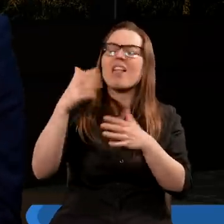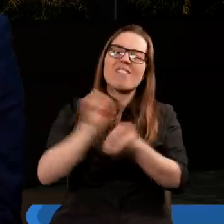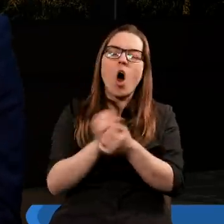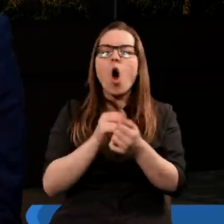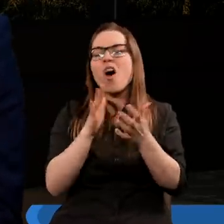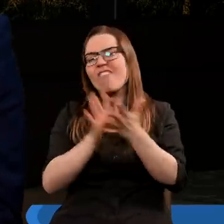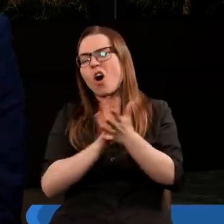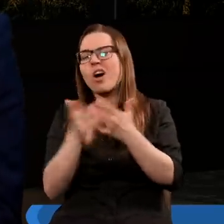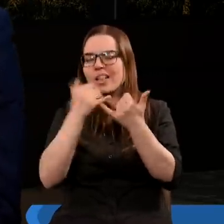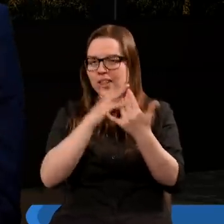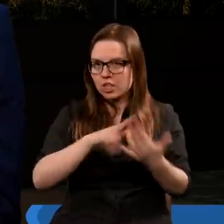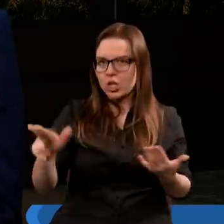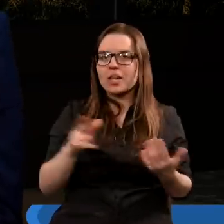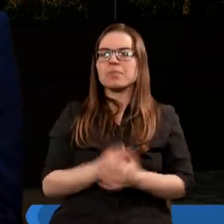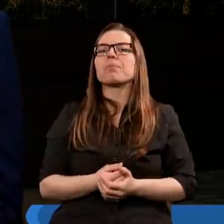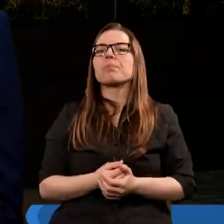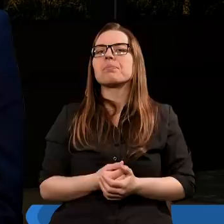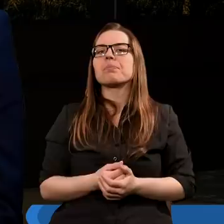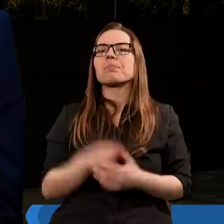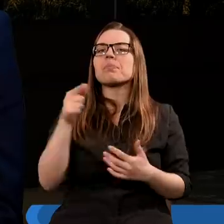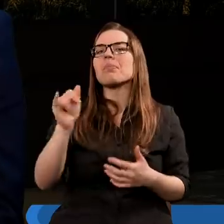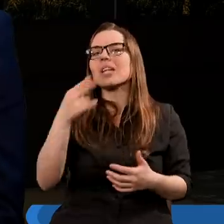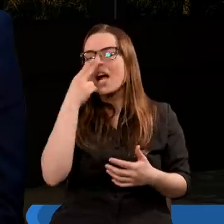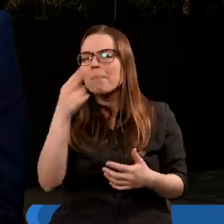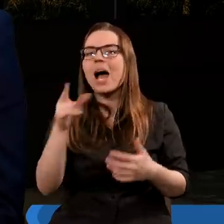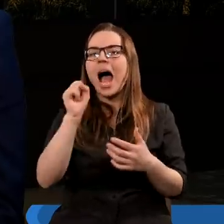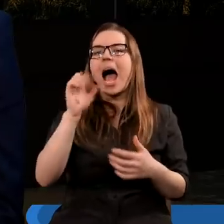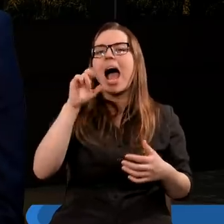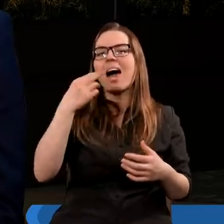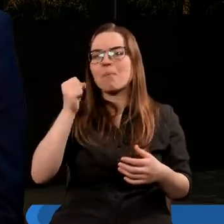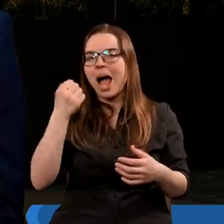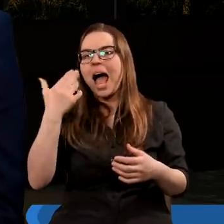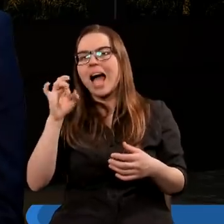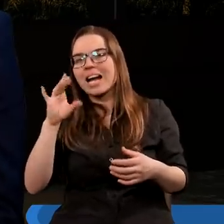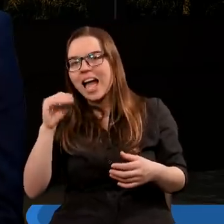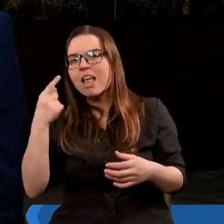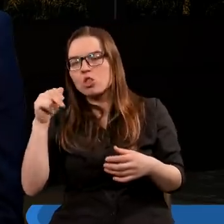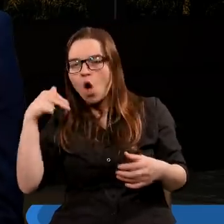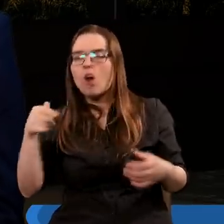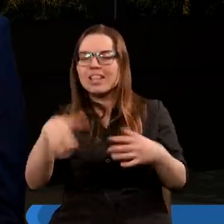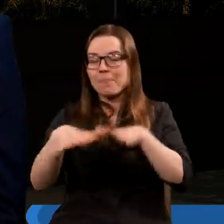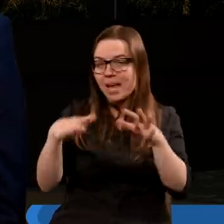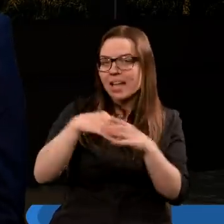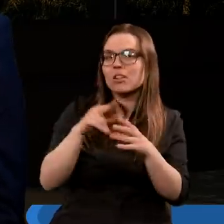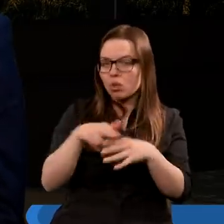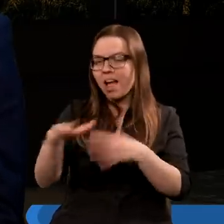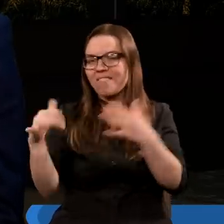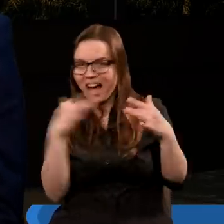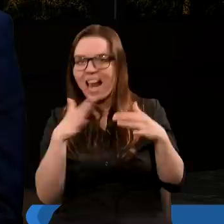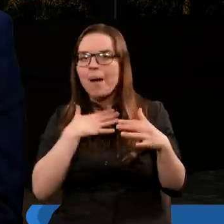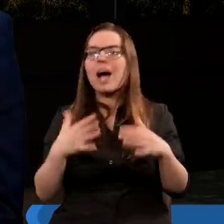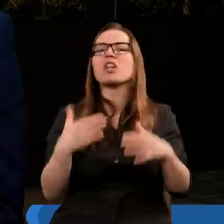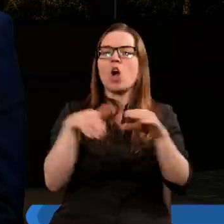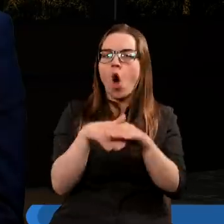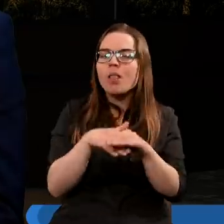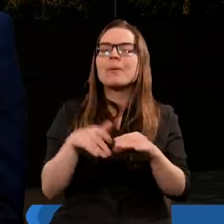jakichś, nawet i tym podobnych, tak? Kiedy, patrzymy na miejsce Armagedon, na to miejsce, które ma ta walka się odbyć,